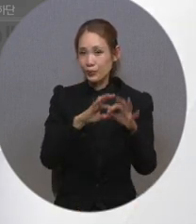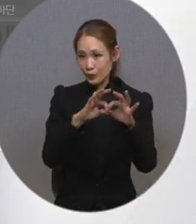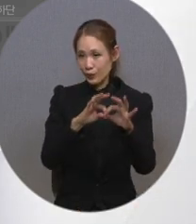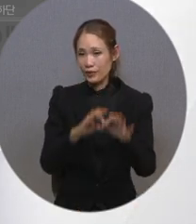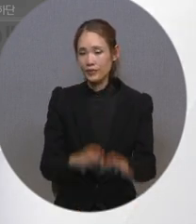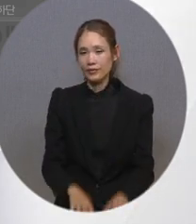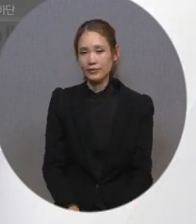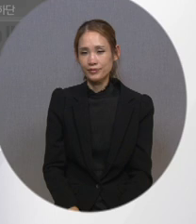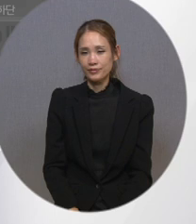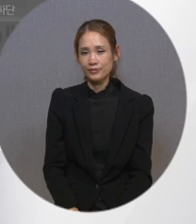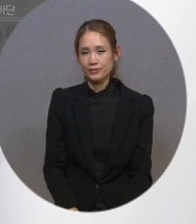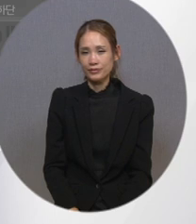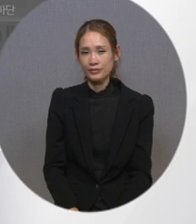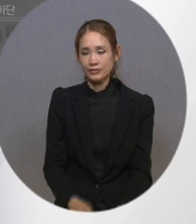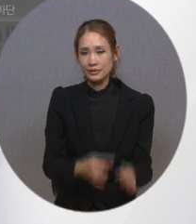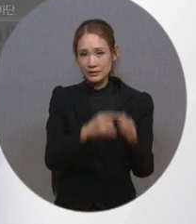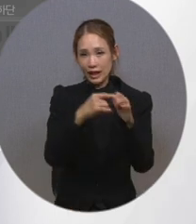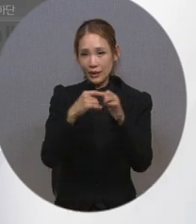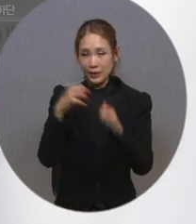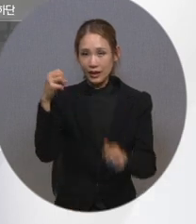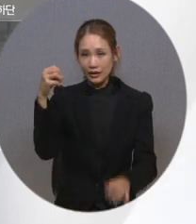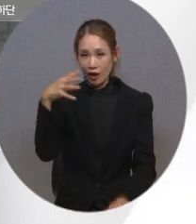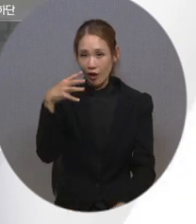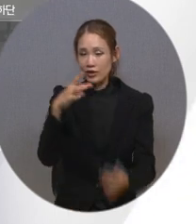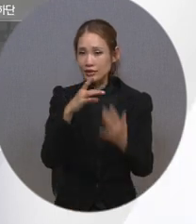자막 켜기를 선택해 주신 후